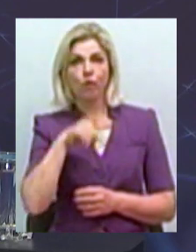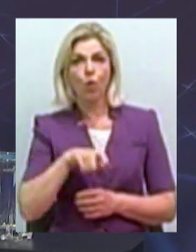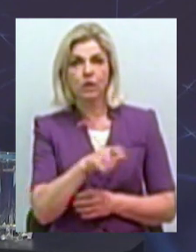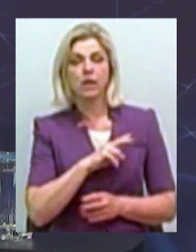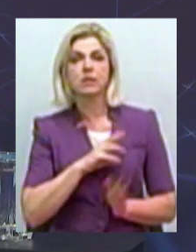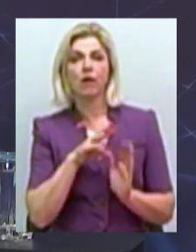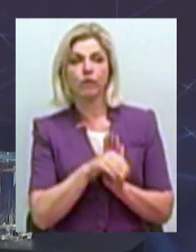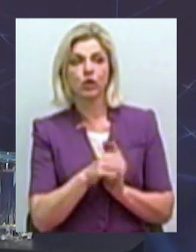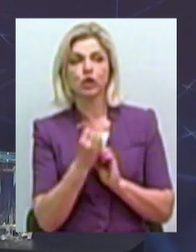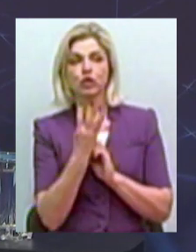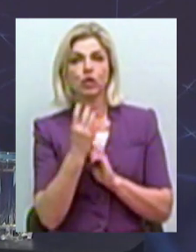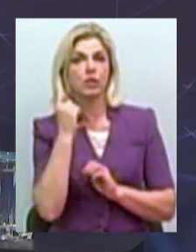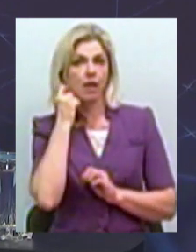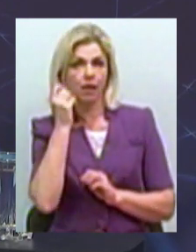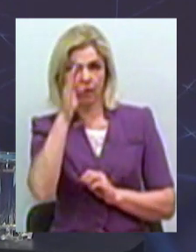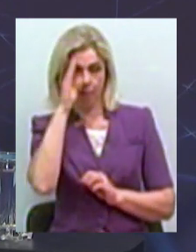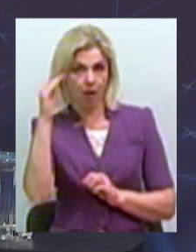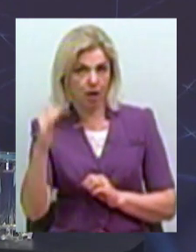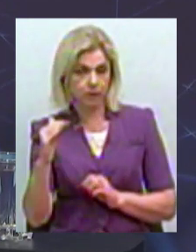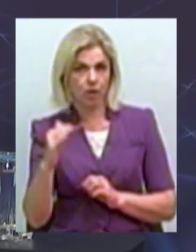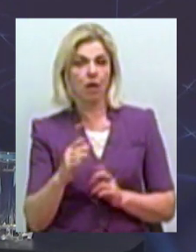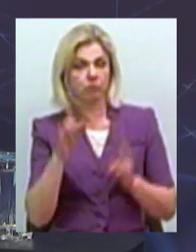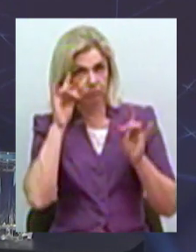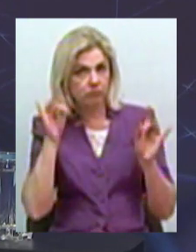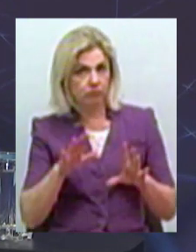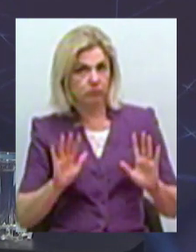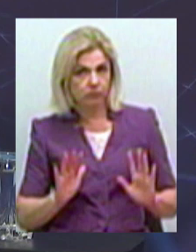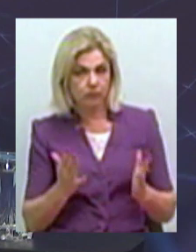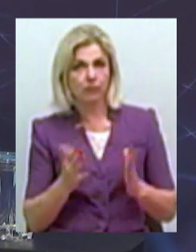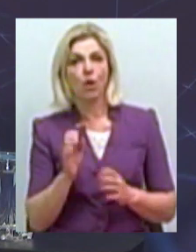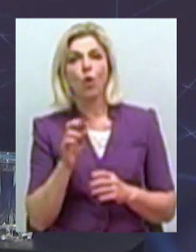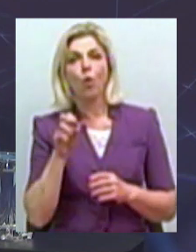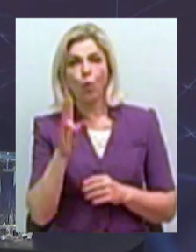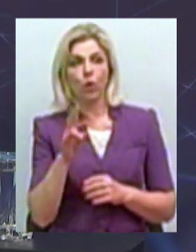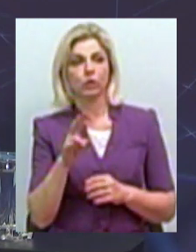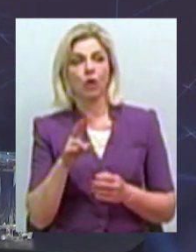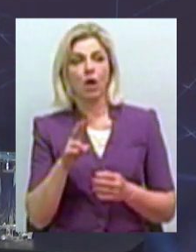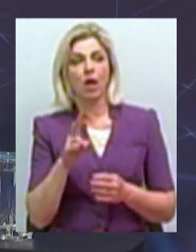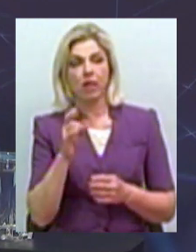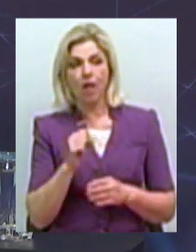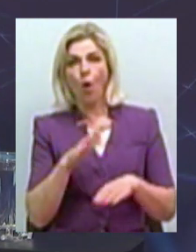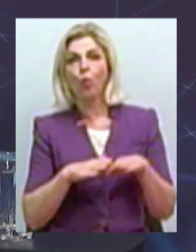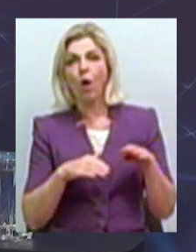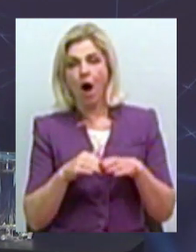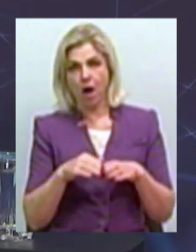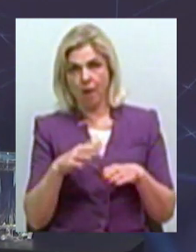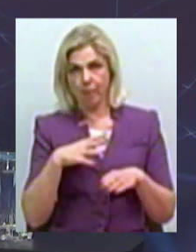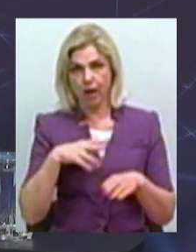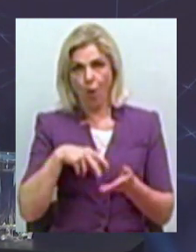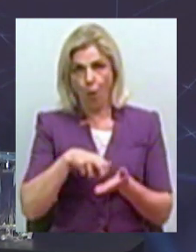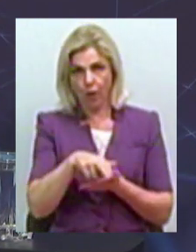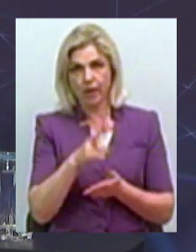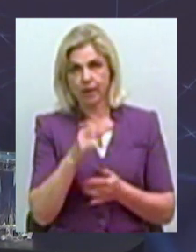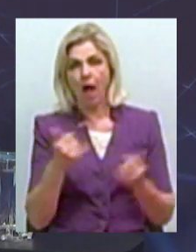загинув 14-річний хлопець. Сталося це несподівано, він ходив на руках по бетонних плитах, але це сталося на